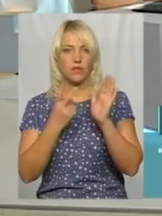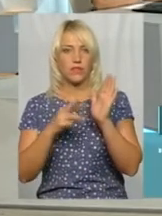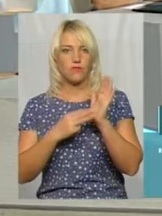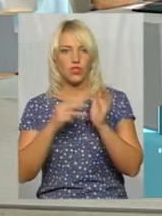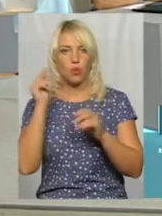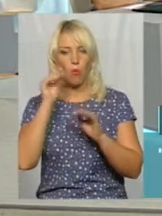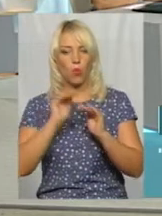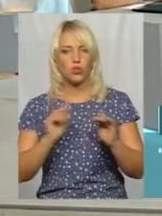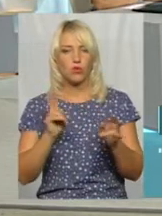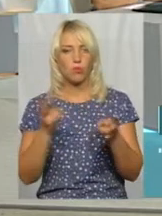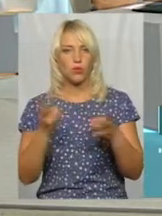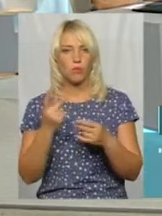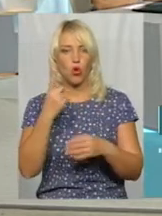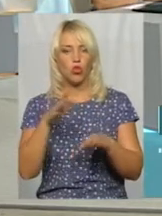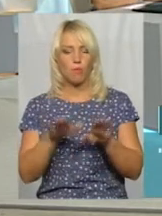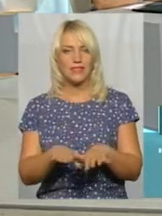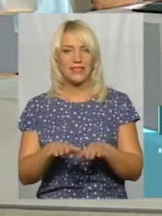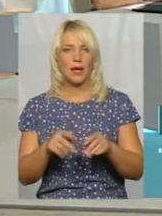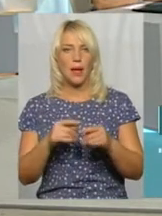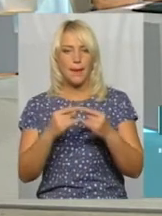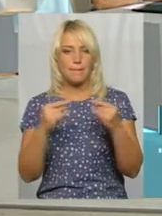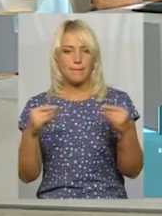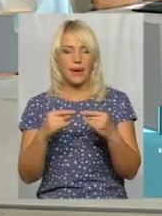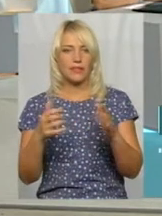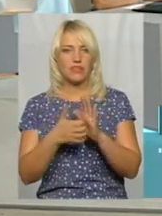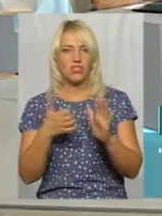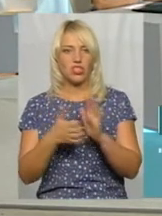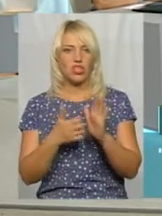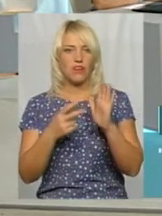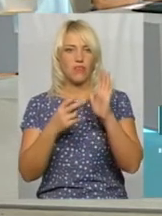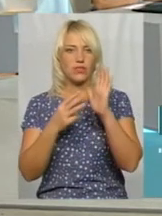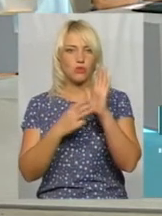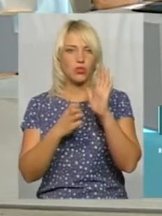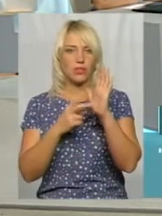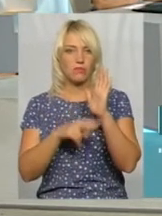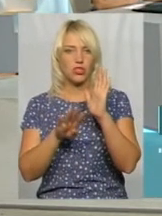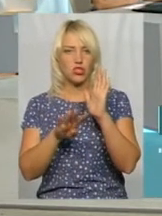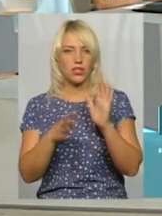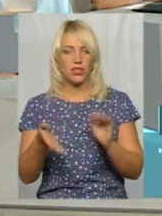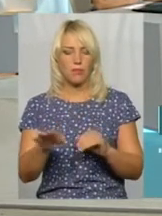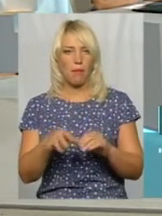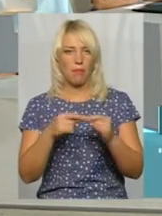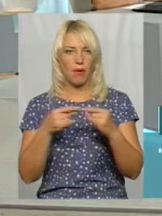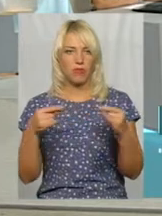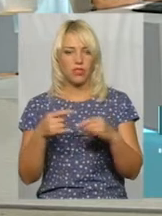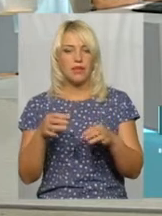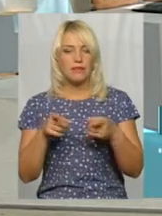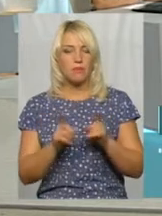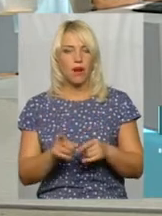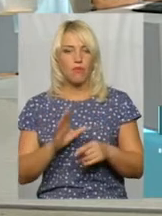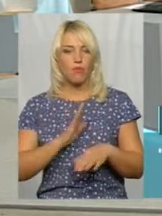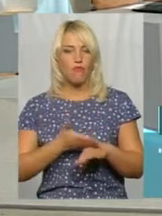потребують одномігних парт, не вистачає 874 парти. Справді, дуже важко було,